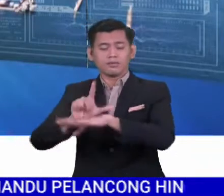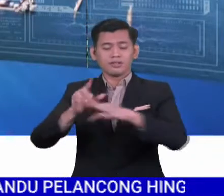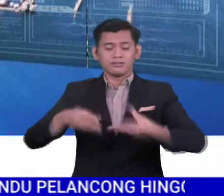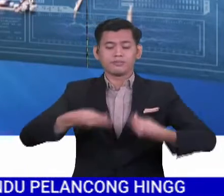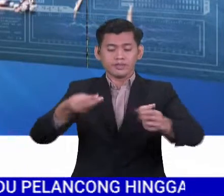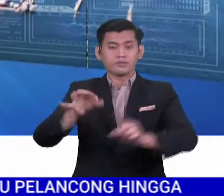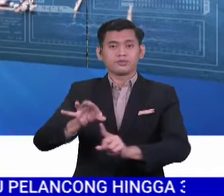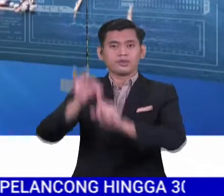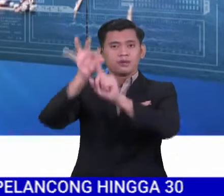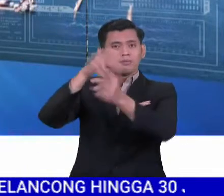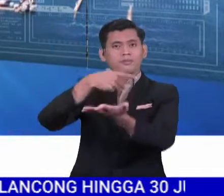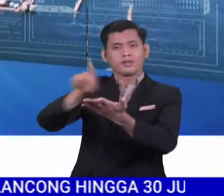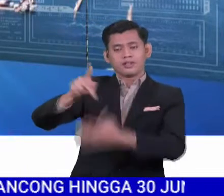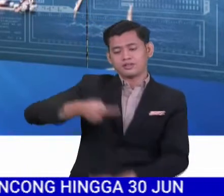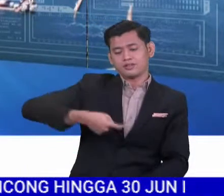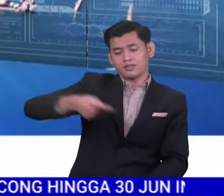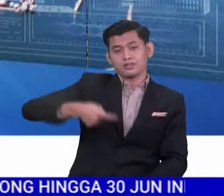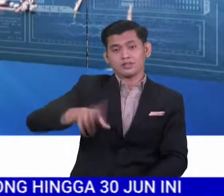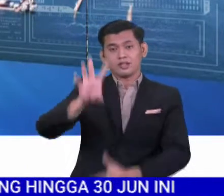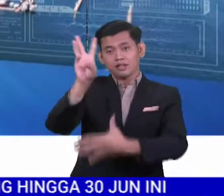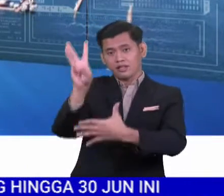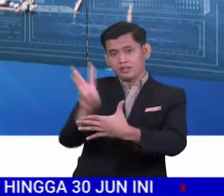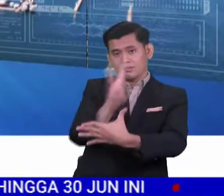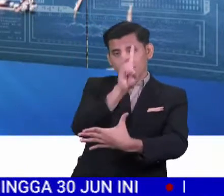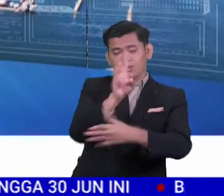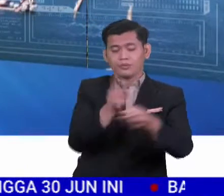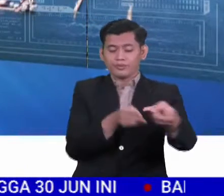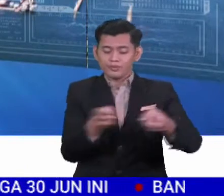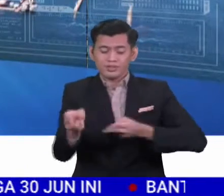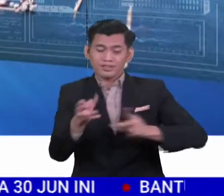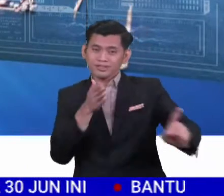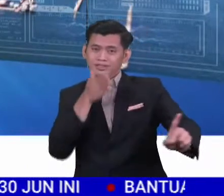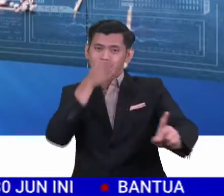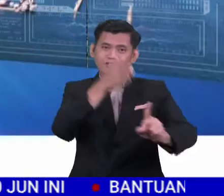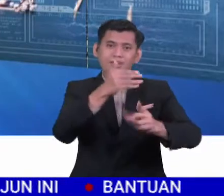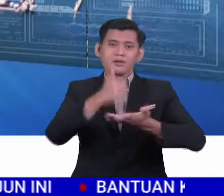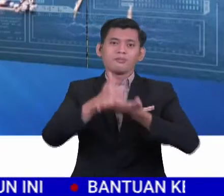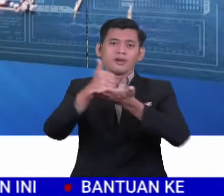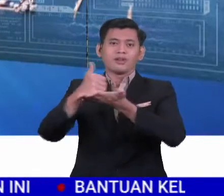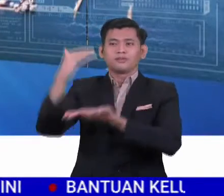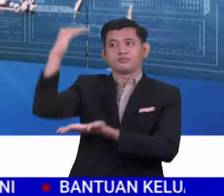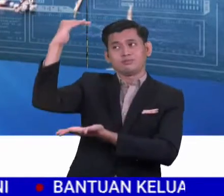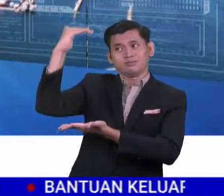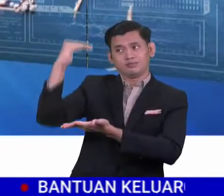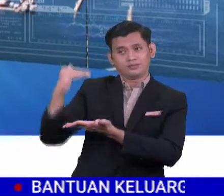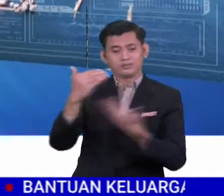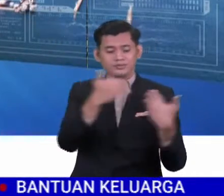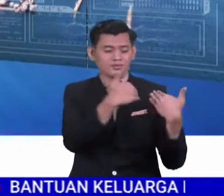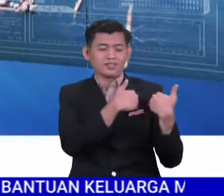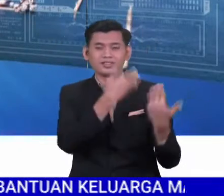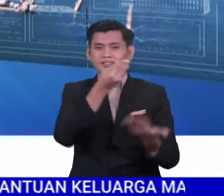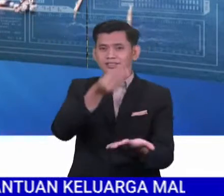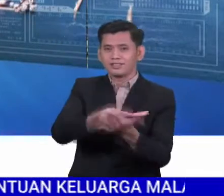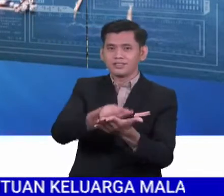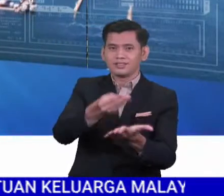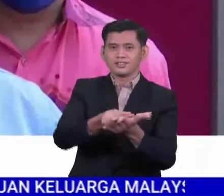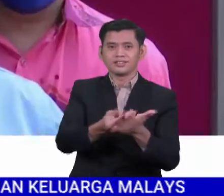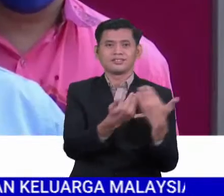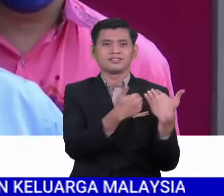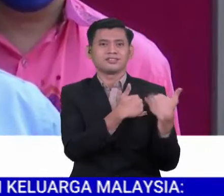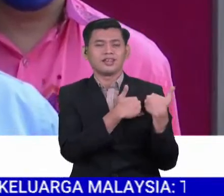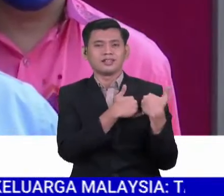sewa selama enam bulan mulai bulan ini. Inisiatif bertujuan membantu meringankan beban kewangan ditanggung mereka.